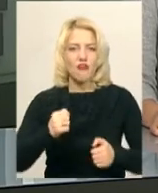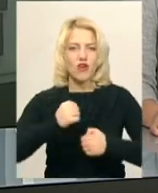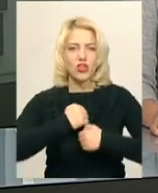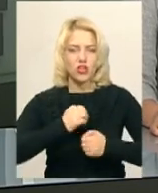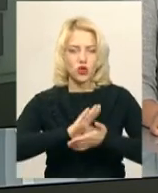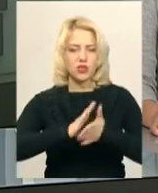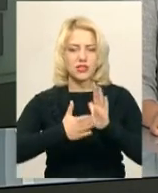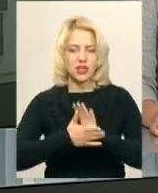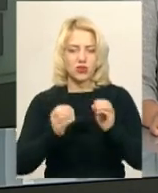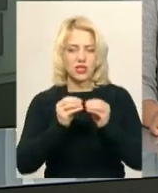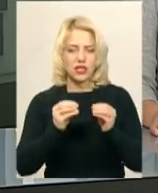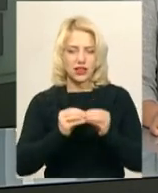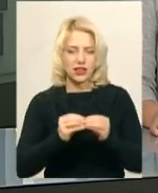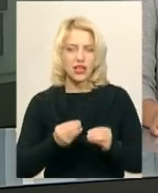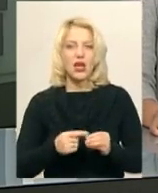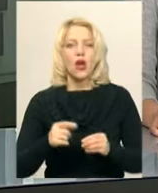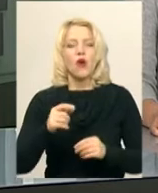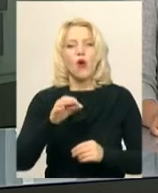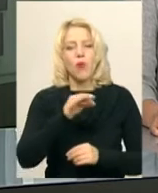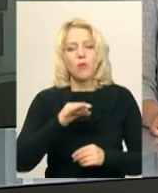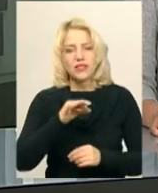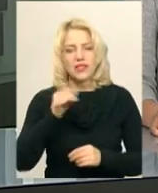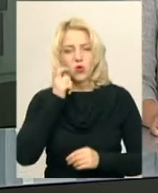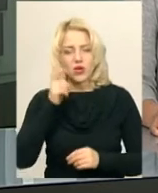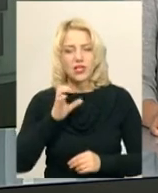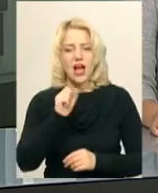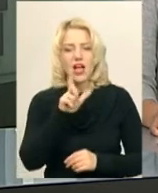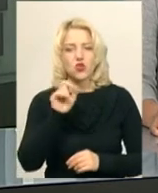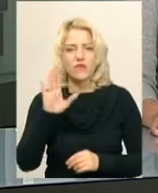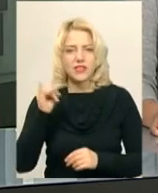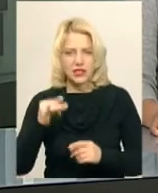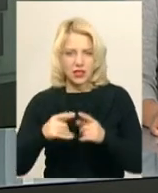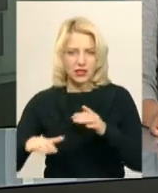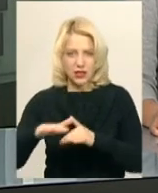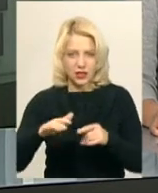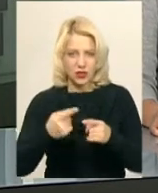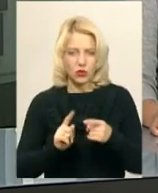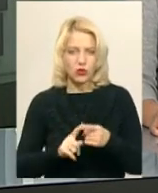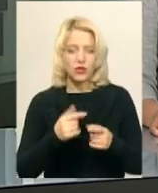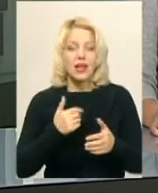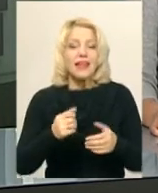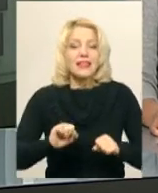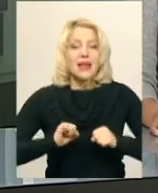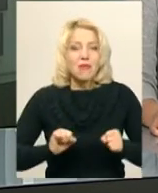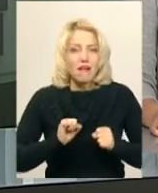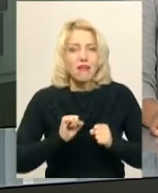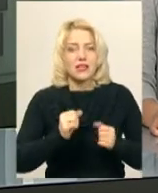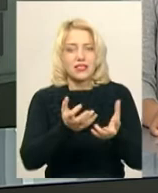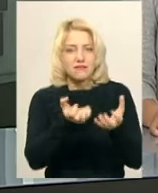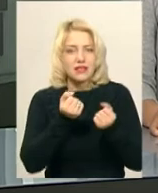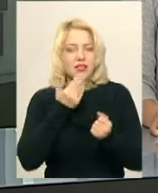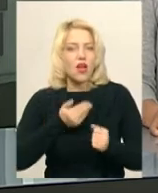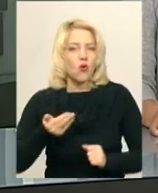України та Азово-Керченській акваторії. Ми намагалися отримати коментар від нього, та протягом дня не вдалося зв'язатись із депутатом.